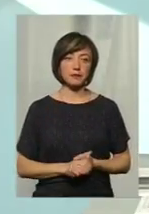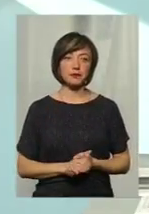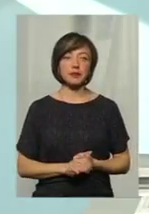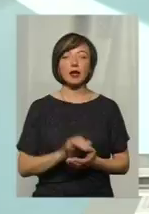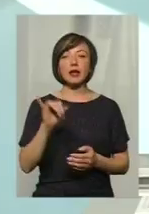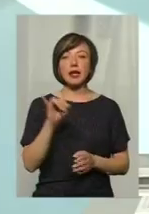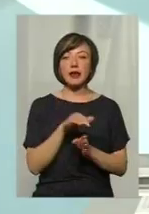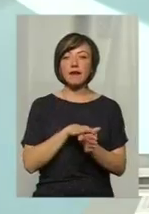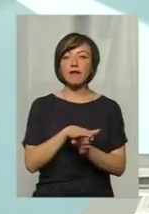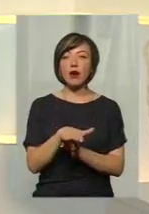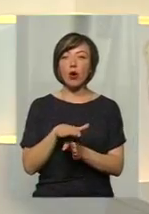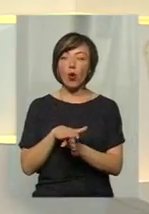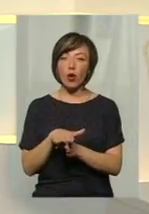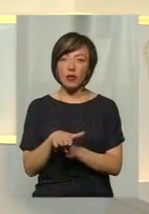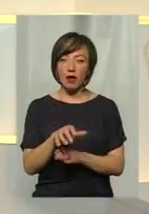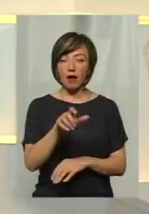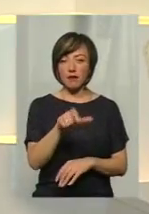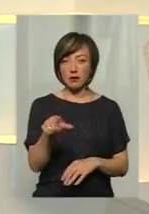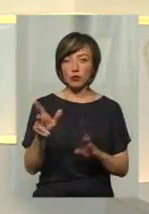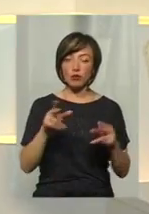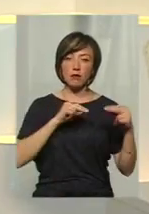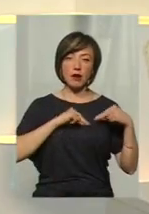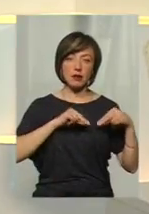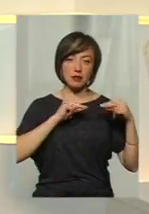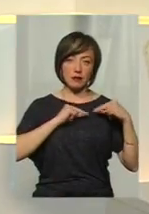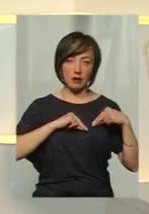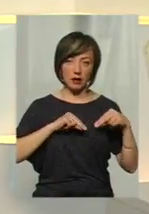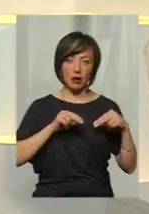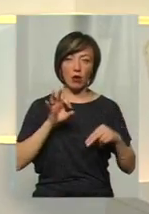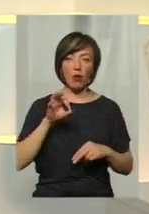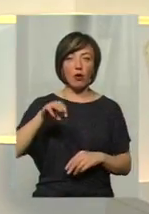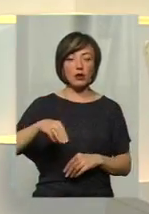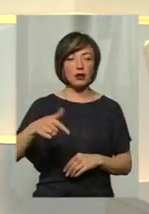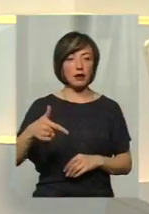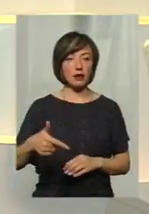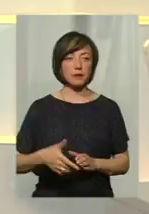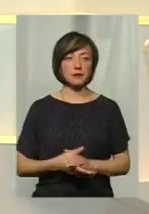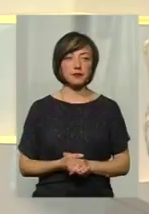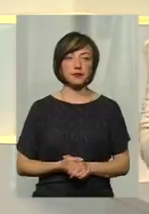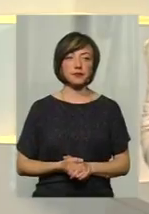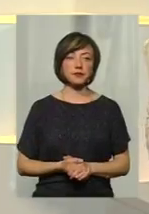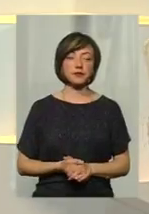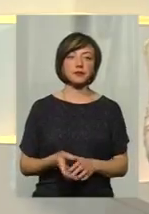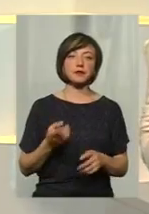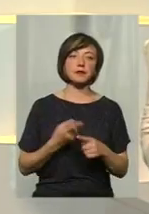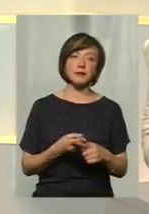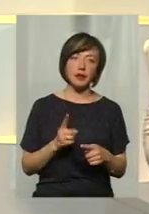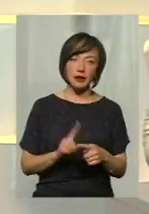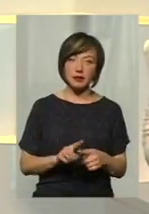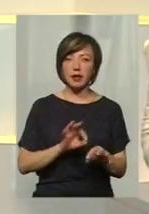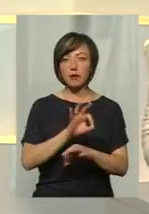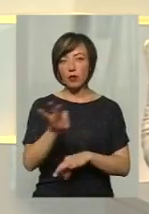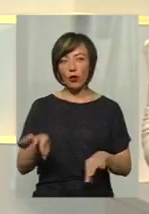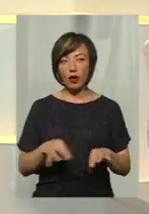І виконавцем безпосередньо будуть працівники ОТГ. Тобто цей проєкт – це